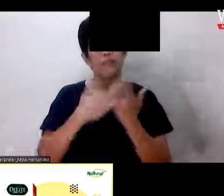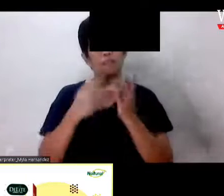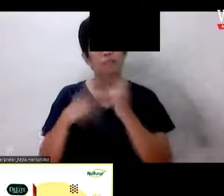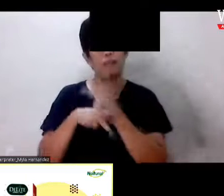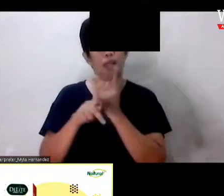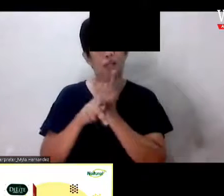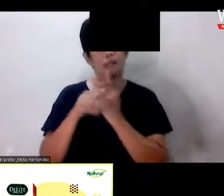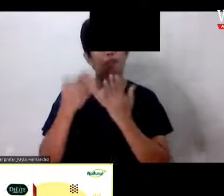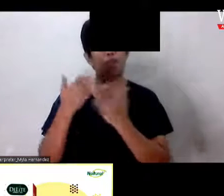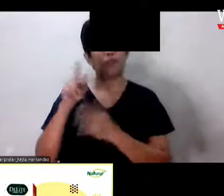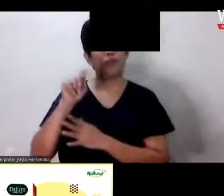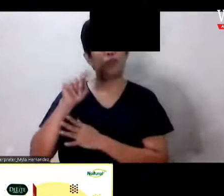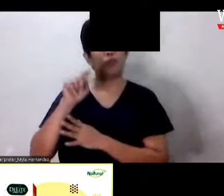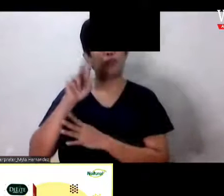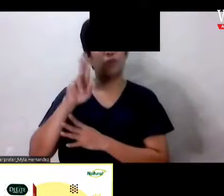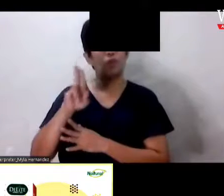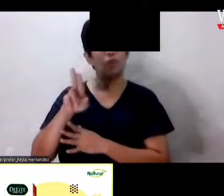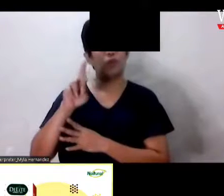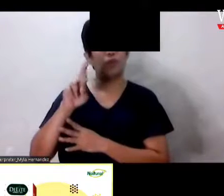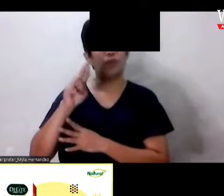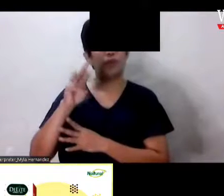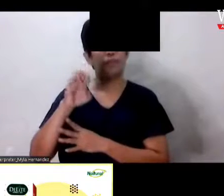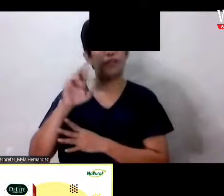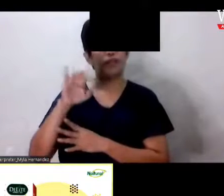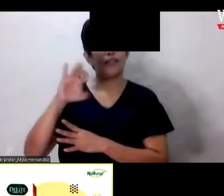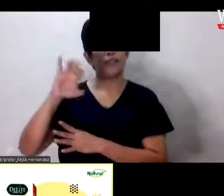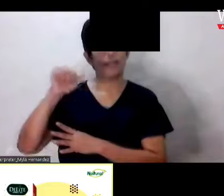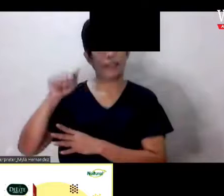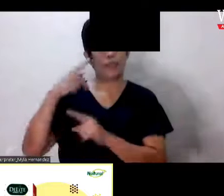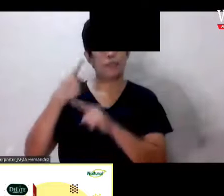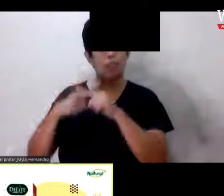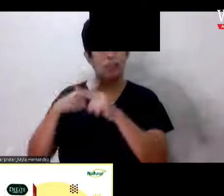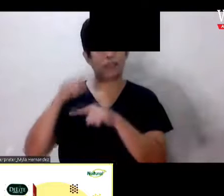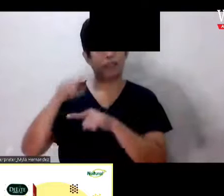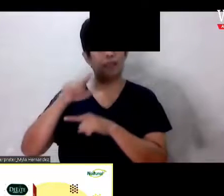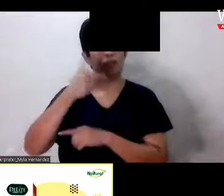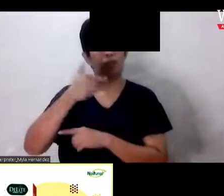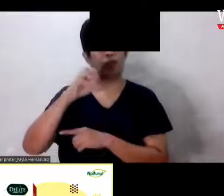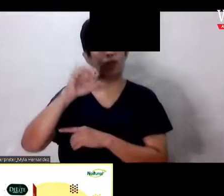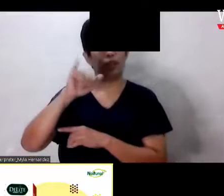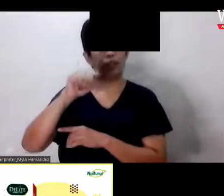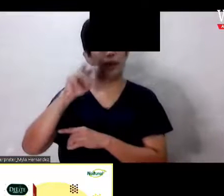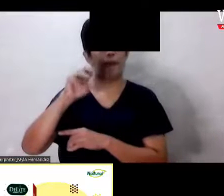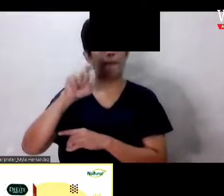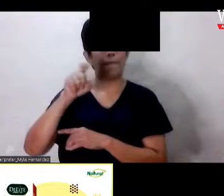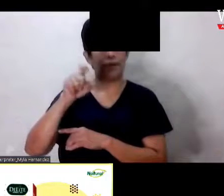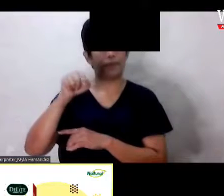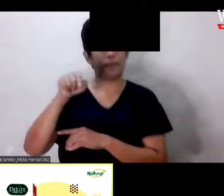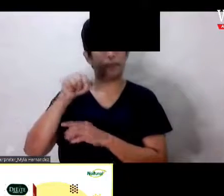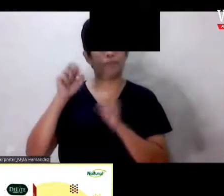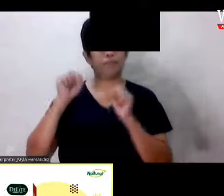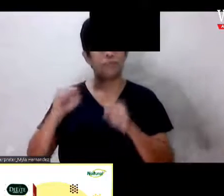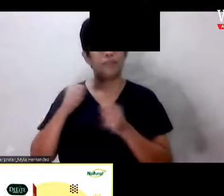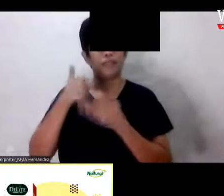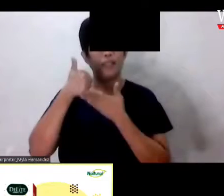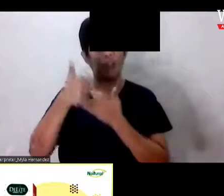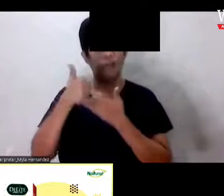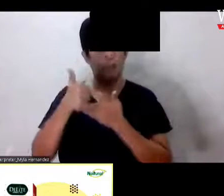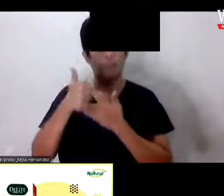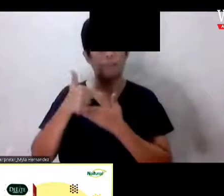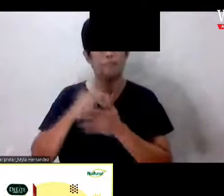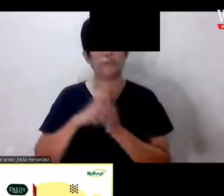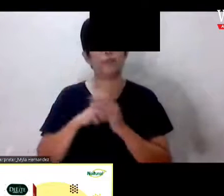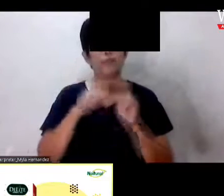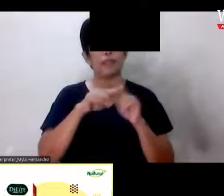Turmerica Plus Turmerica Plus can help Kuya Max can help Mas helpful yung dalawang produkto nito Pero ang